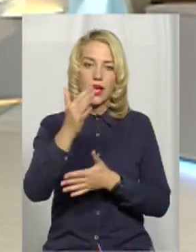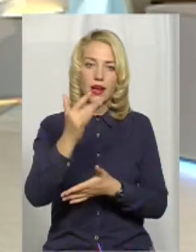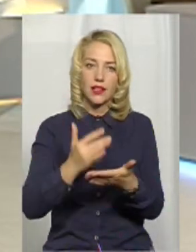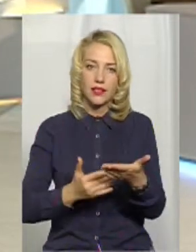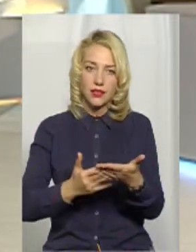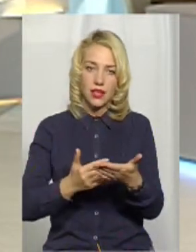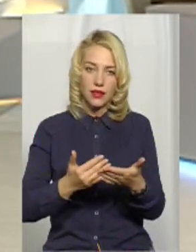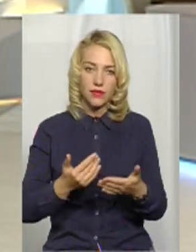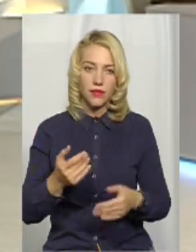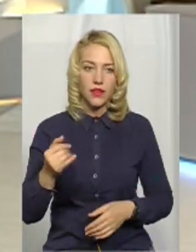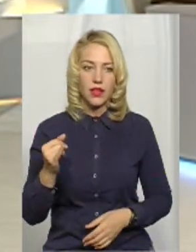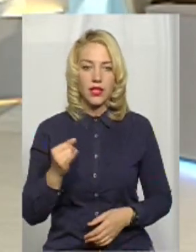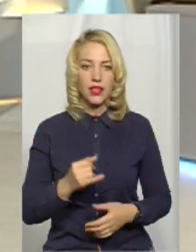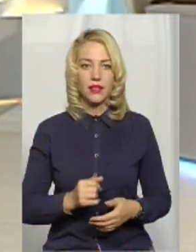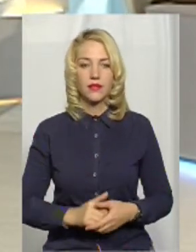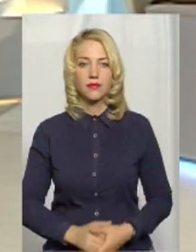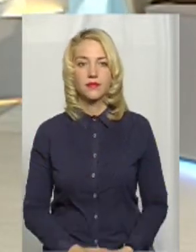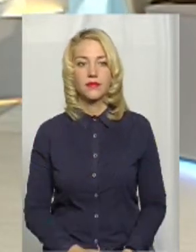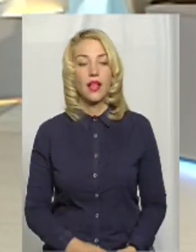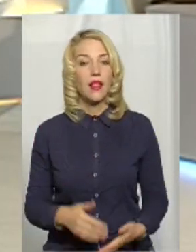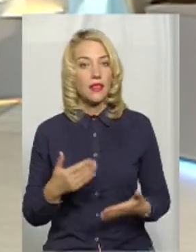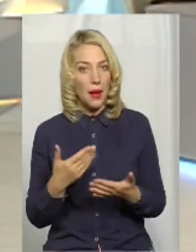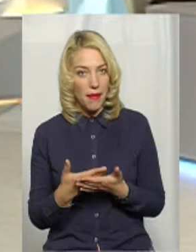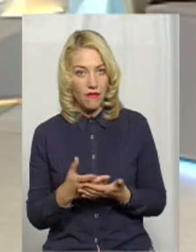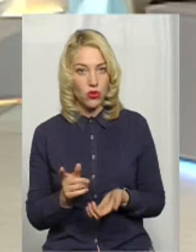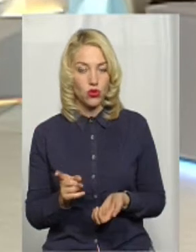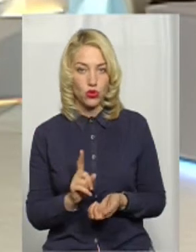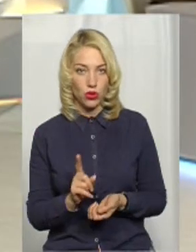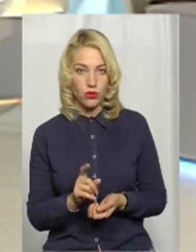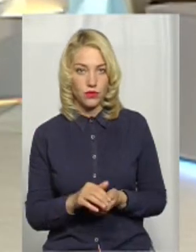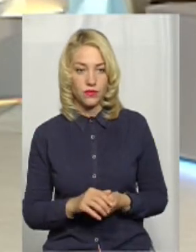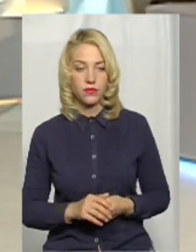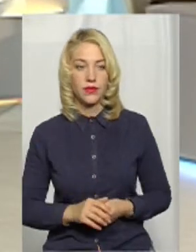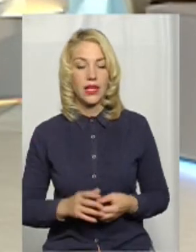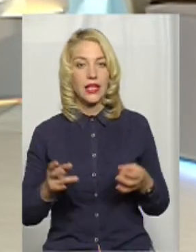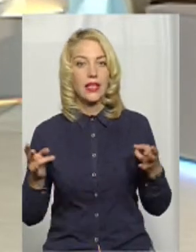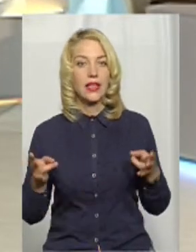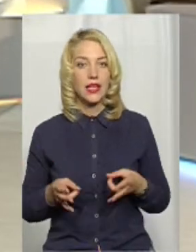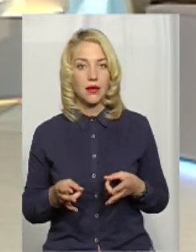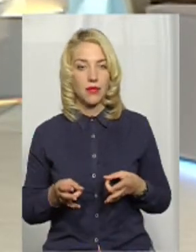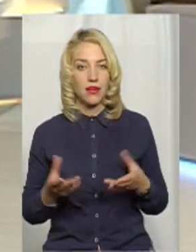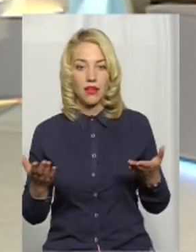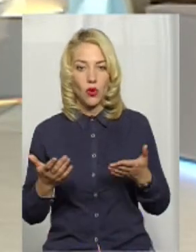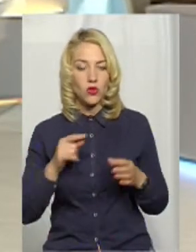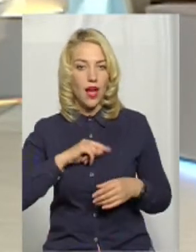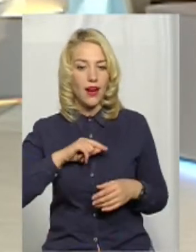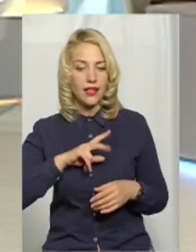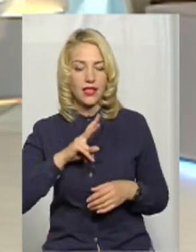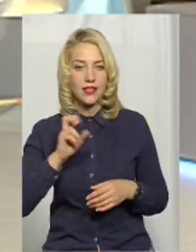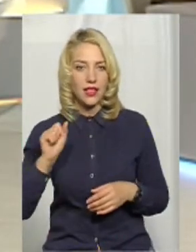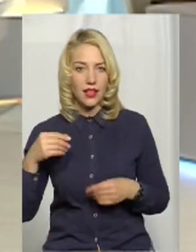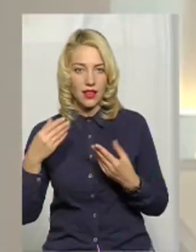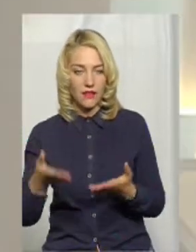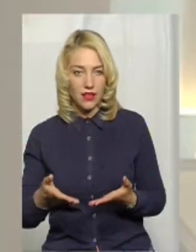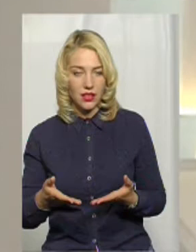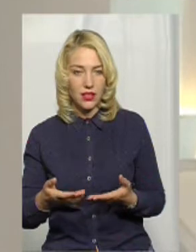І, напевно, що треба якусь характеристику давати цим